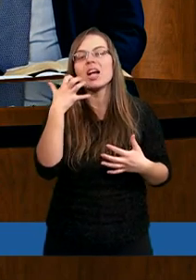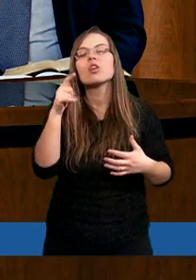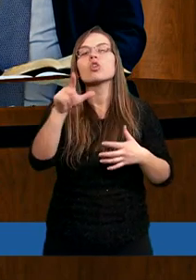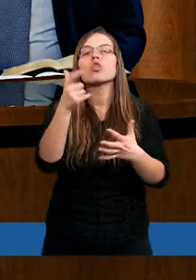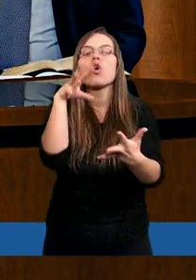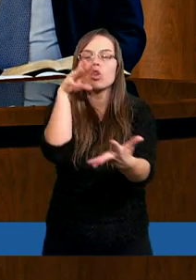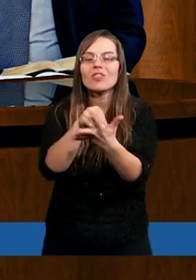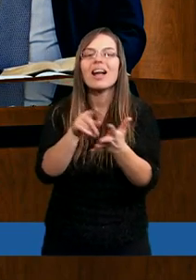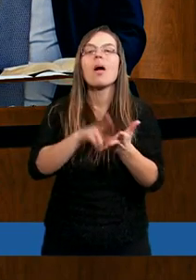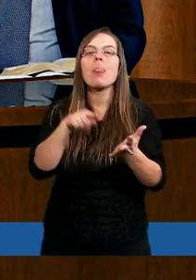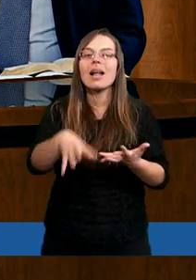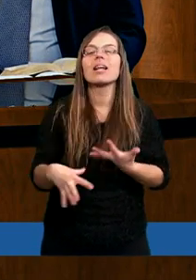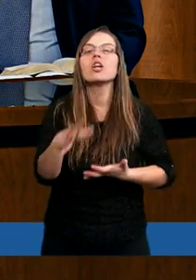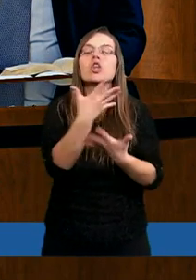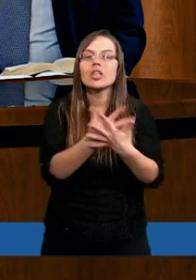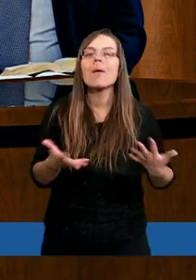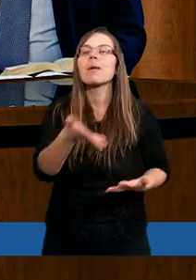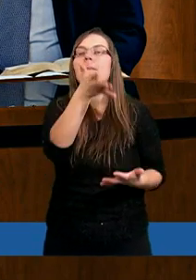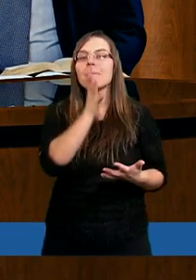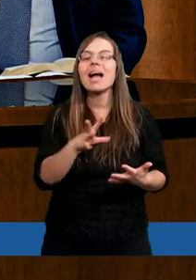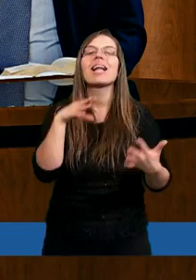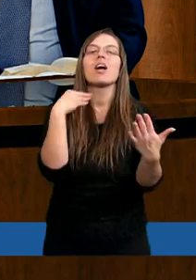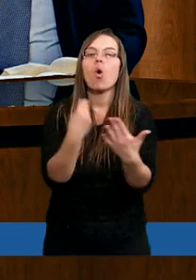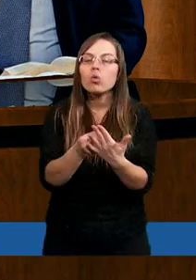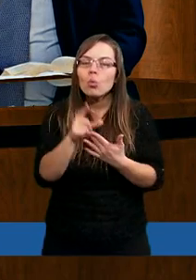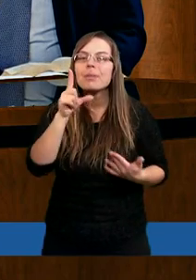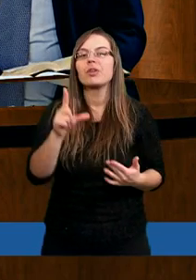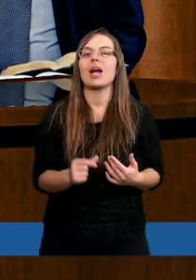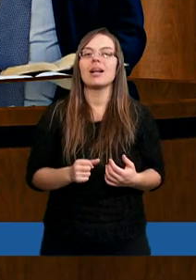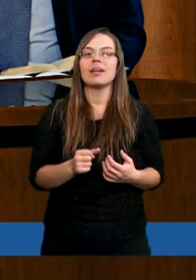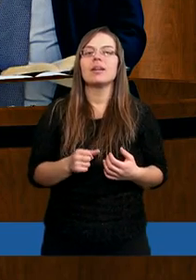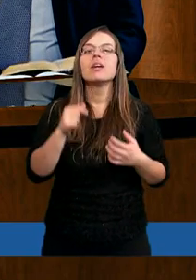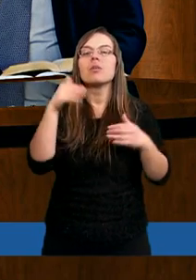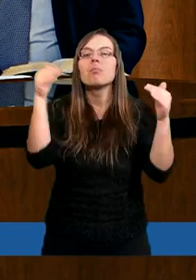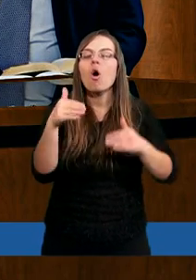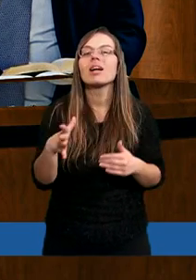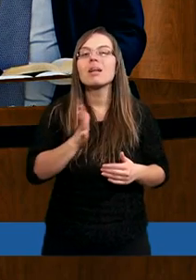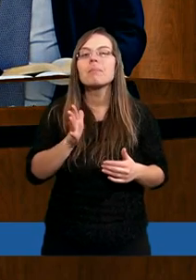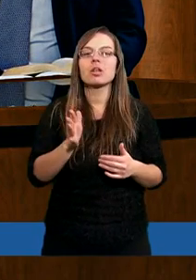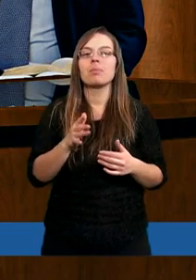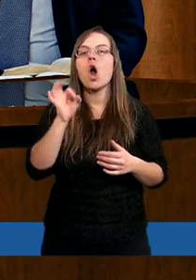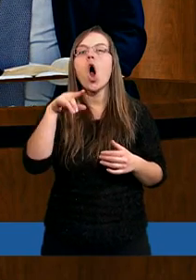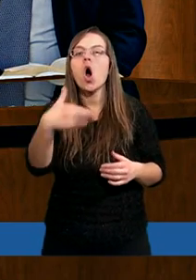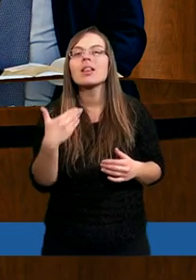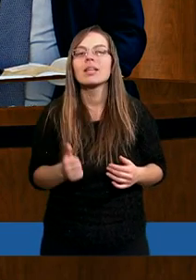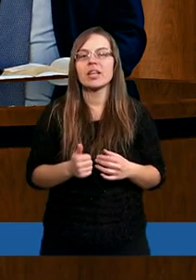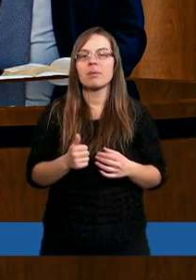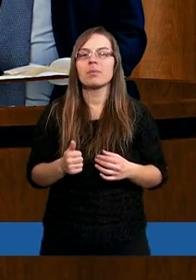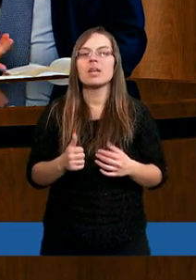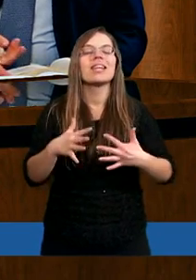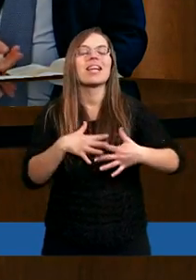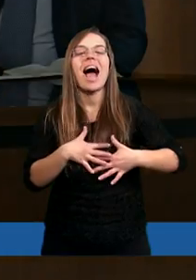czego doświadczy na tej ziemi Mesjasz, odkupiciel. Właściwie moglibyśmy w takim